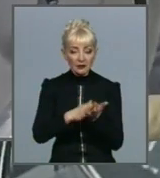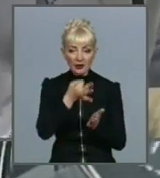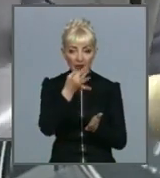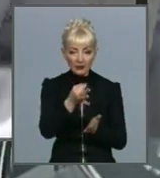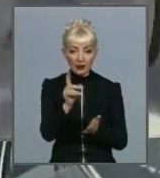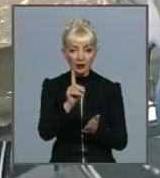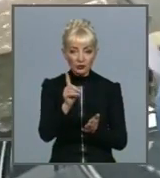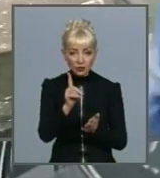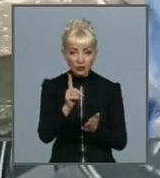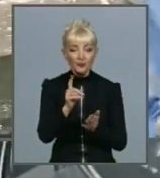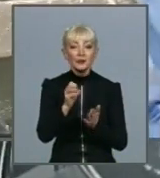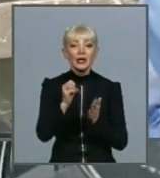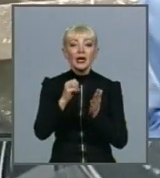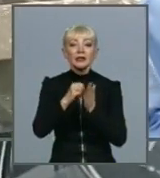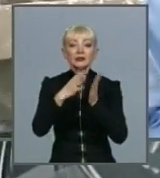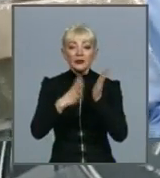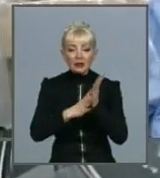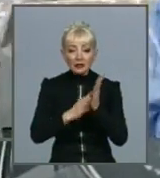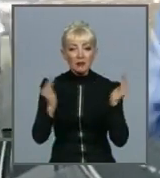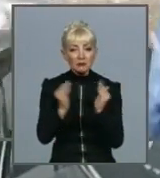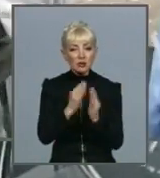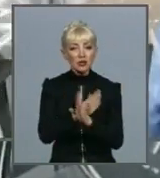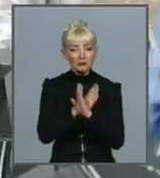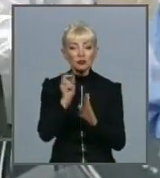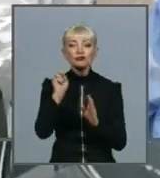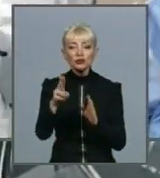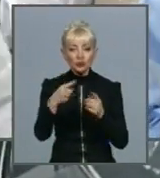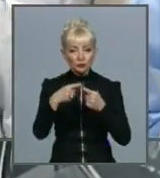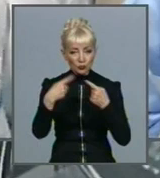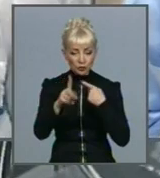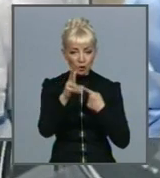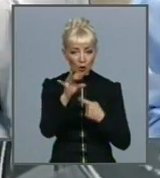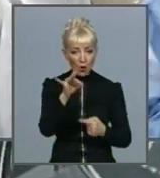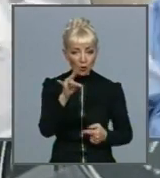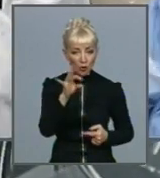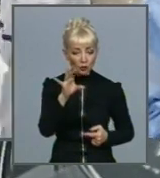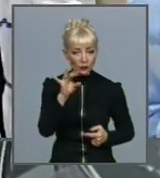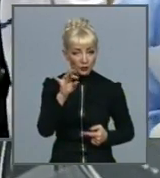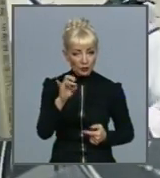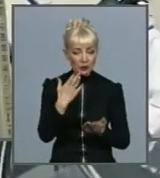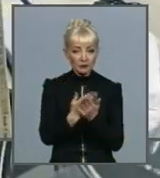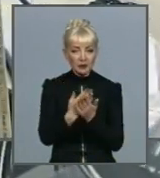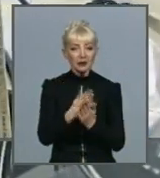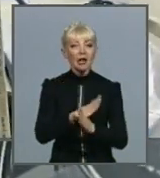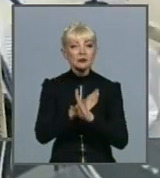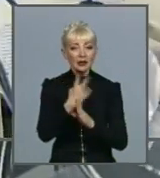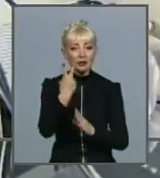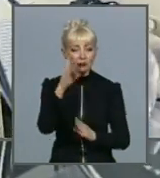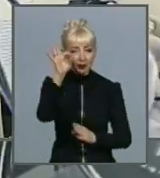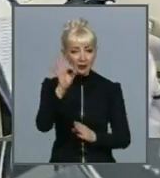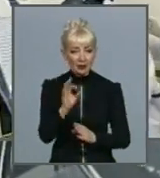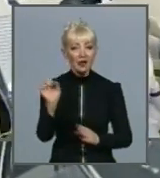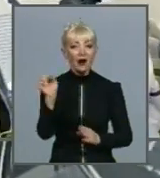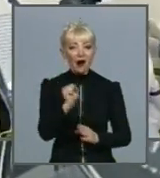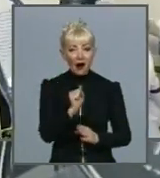смертельний, ніж інші відомі коронавіруси. Показник летальності становить близько 2%, тоді як під час спалого атипової пневмонії